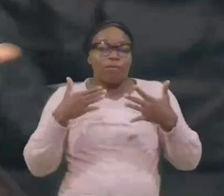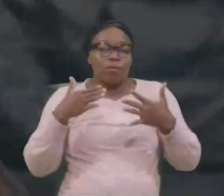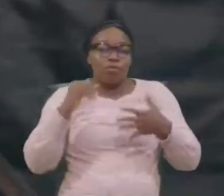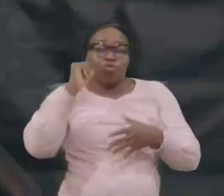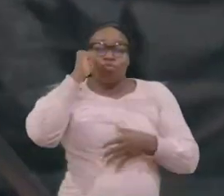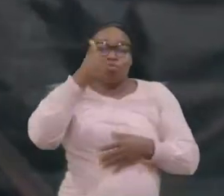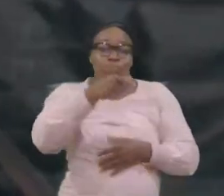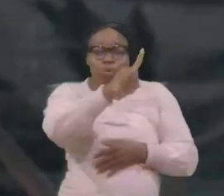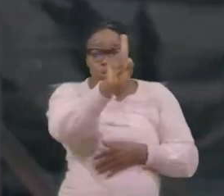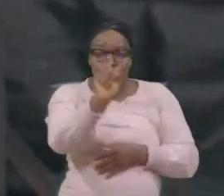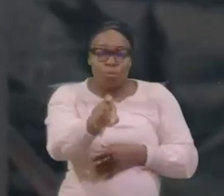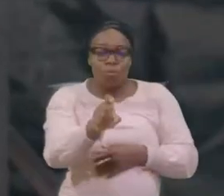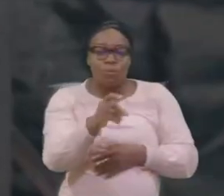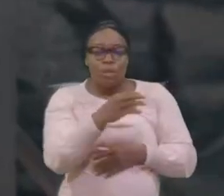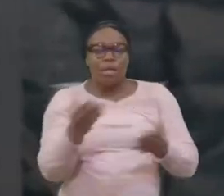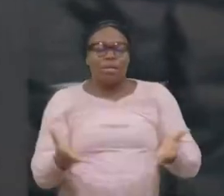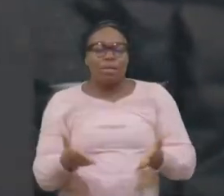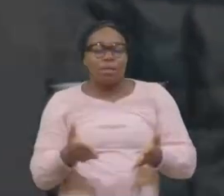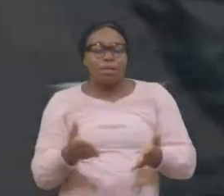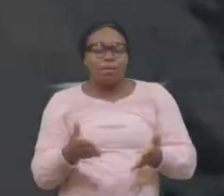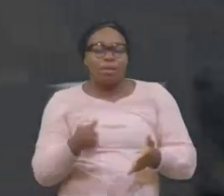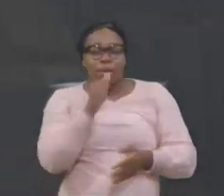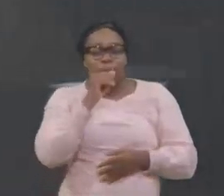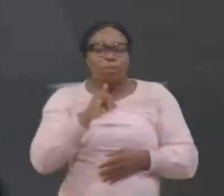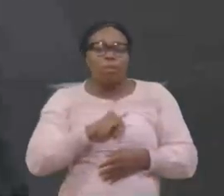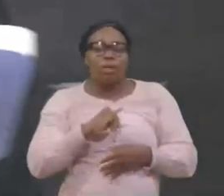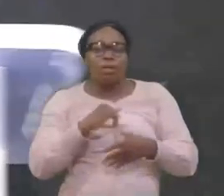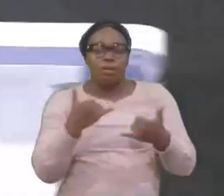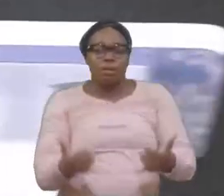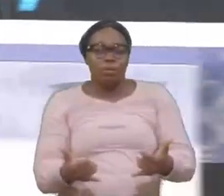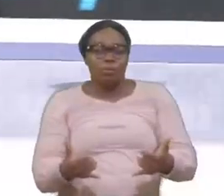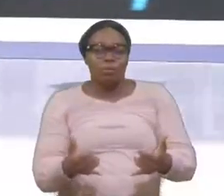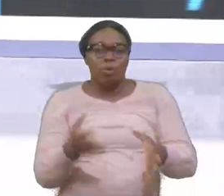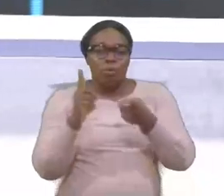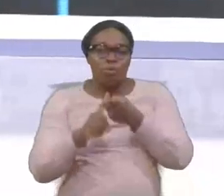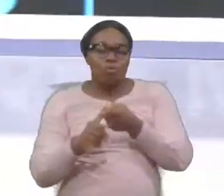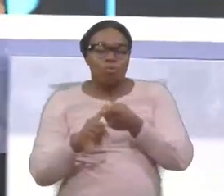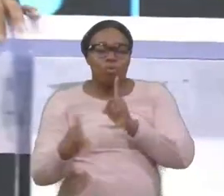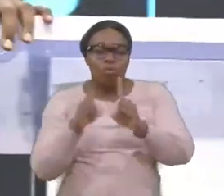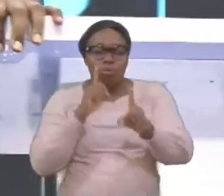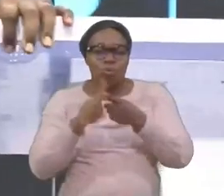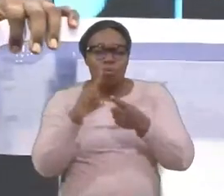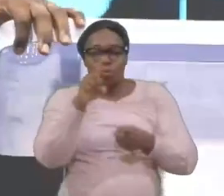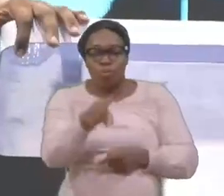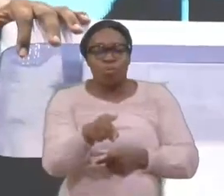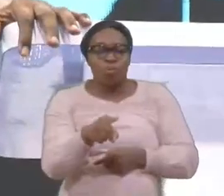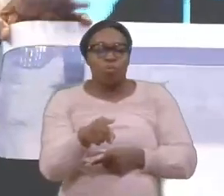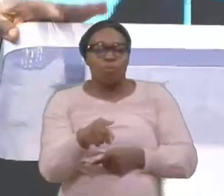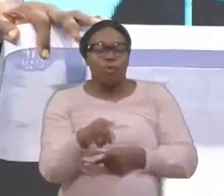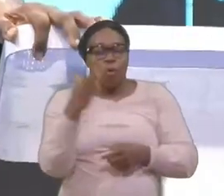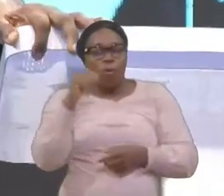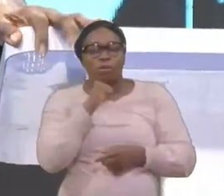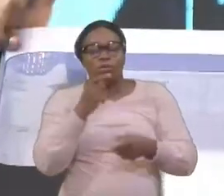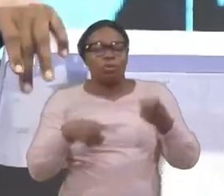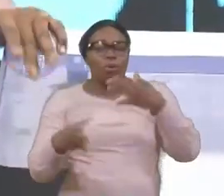Et me voici maintenant. Je veux te parler. Et comme je veux te parler, tu baisses la tête. Pourquoi? Pourquoi est-ce que ne pas